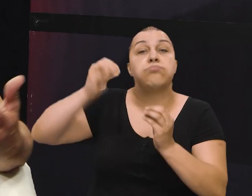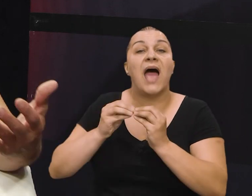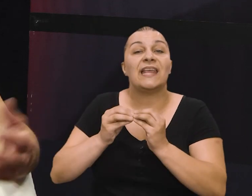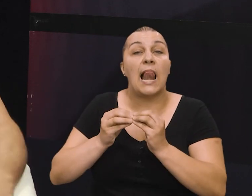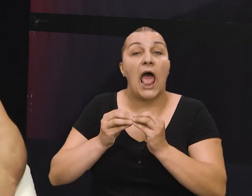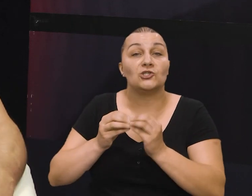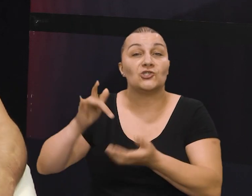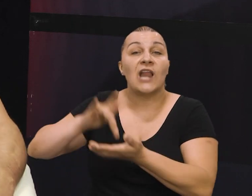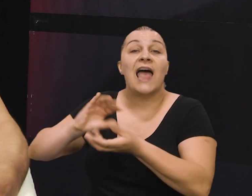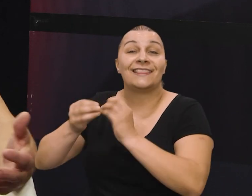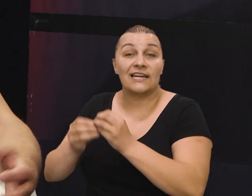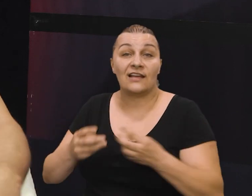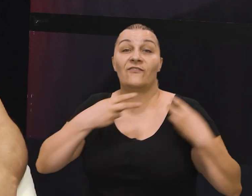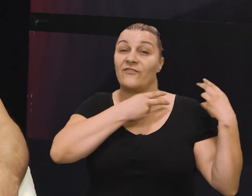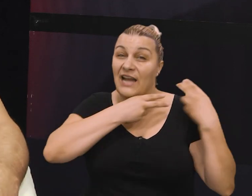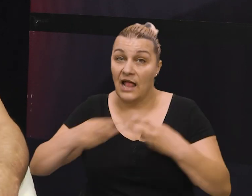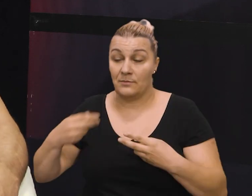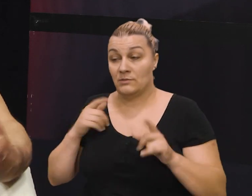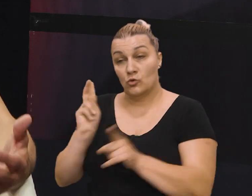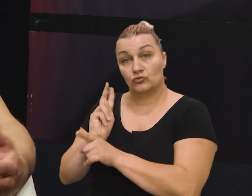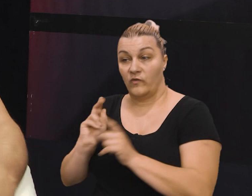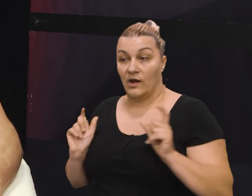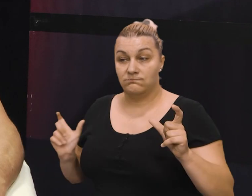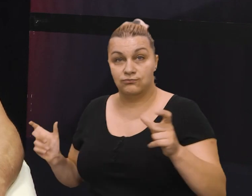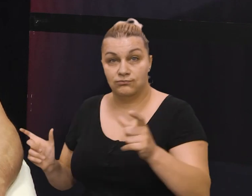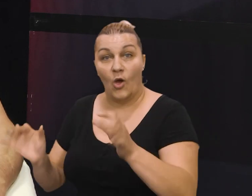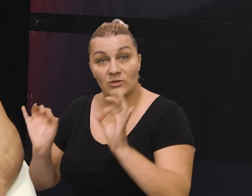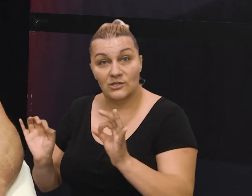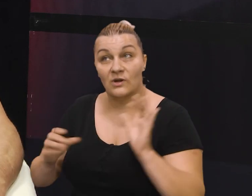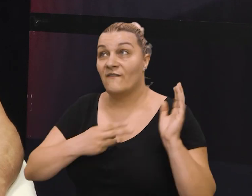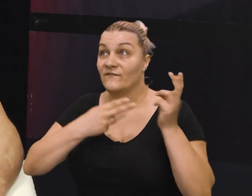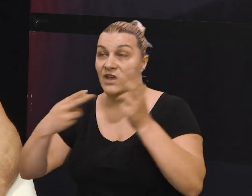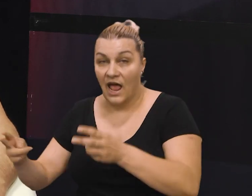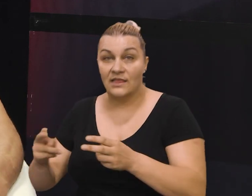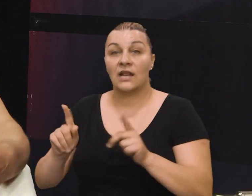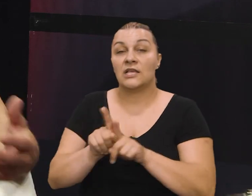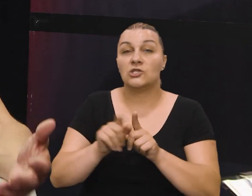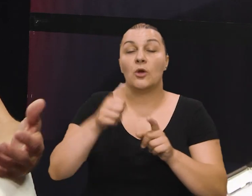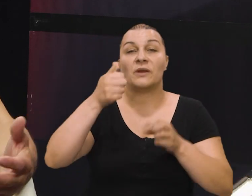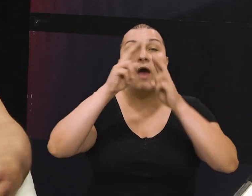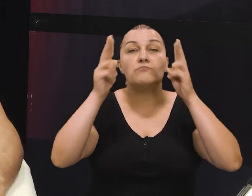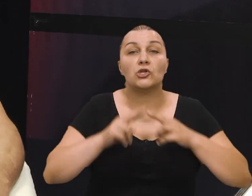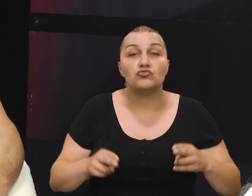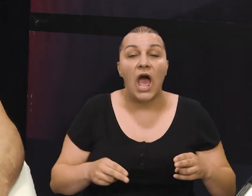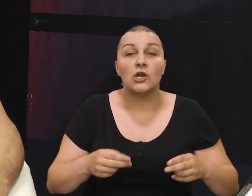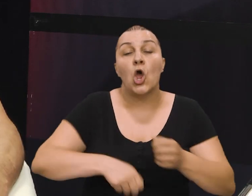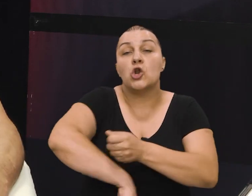vraćanje Bana Jelršića na trg Bana Jelršića, da je moja posrojba ta Tuškanica osiguravala i prvu međunarodnu